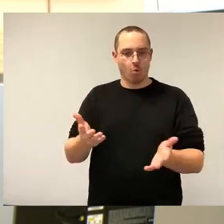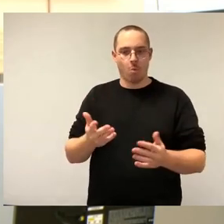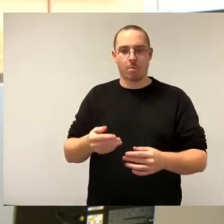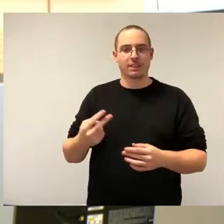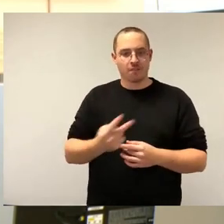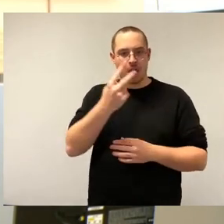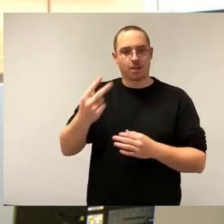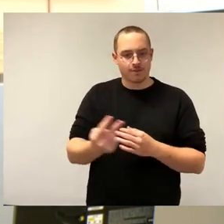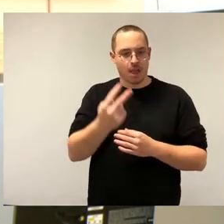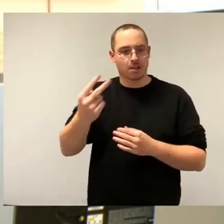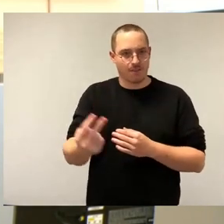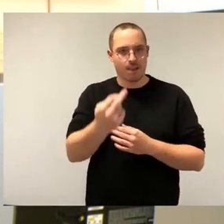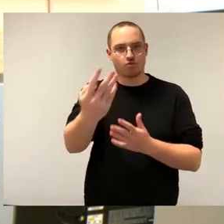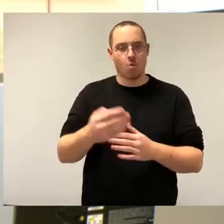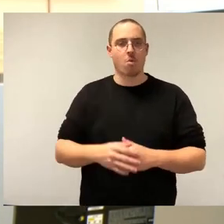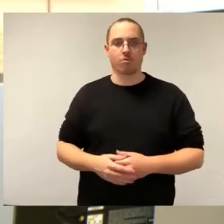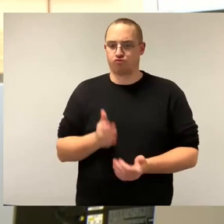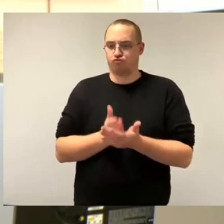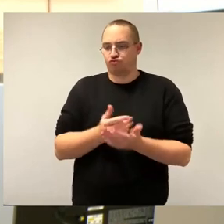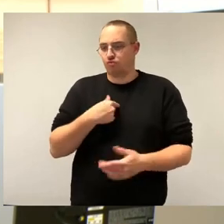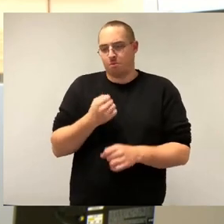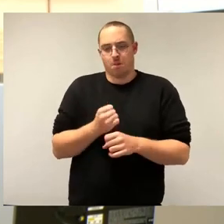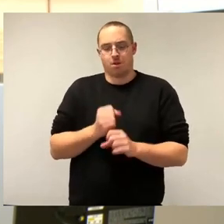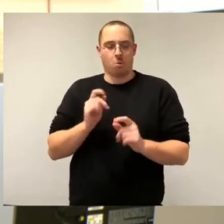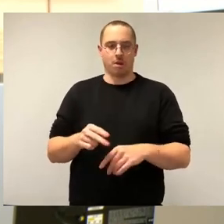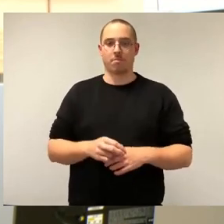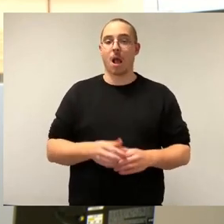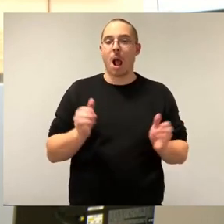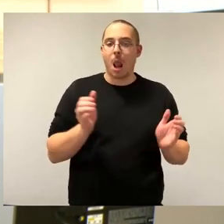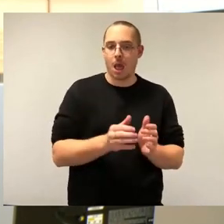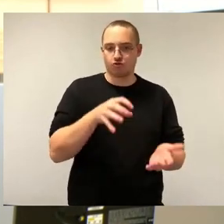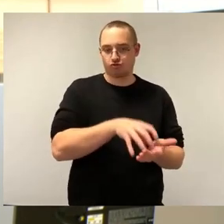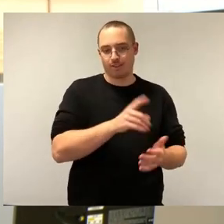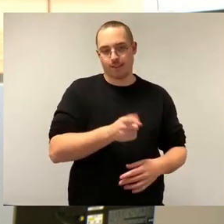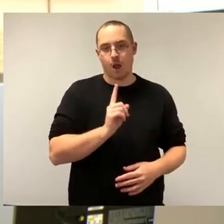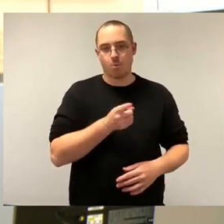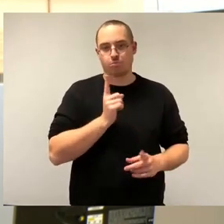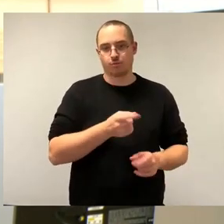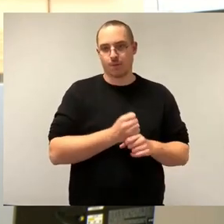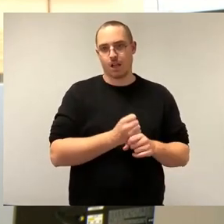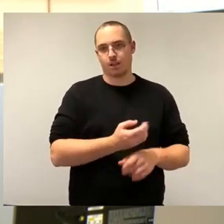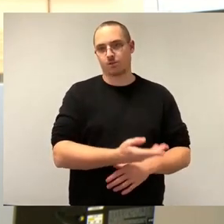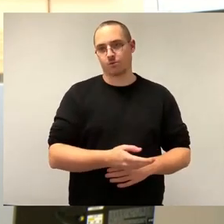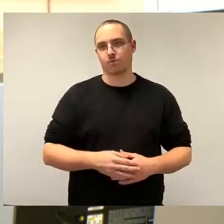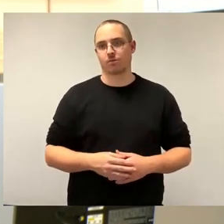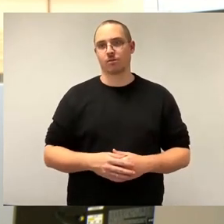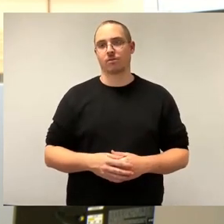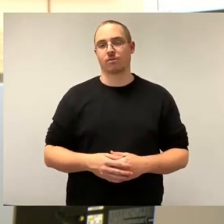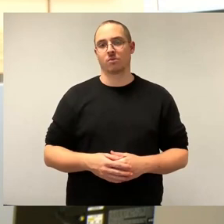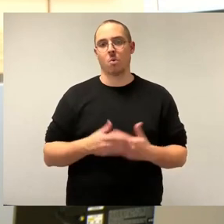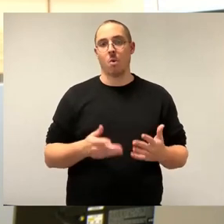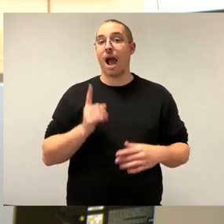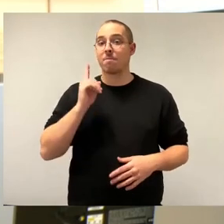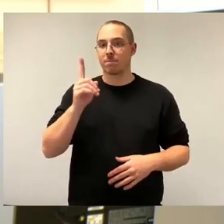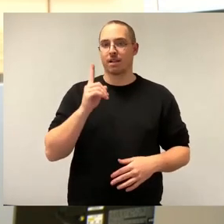Gesetzesänderung, die gekommen ist, einen Mietspiegel erstellen. Aber die Auskunftspflicht, das wurde schon angesprochen, die wurde